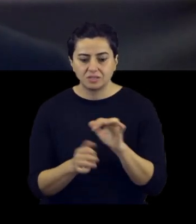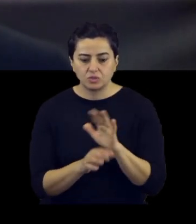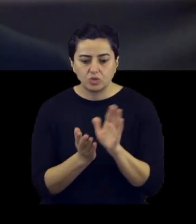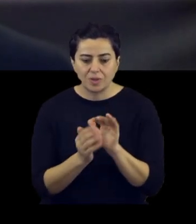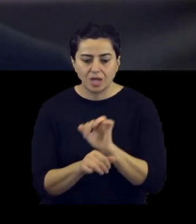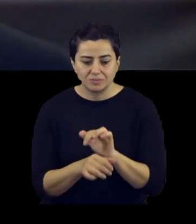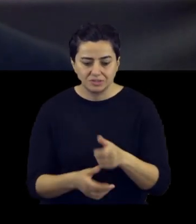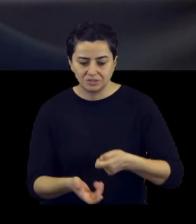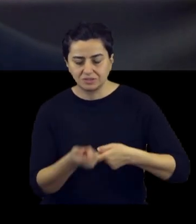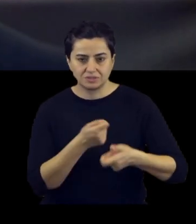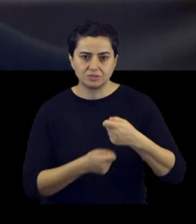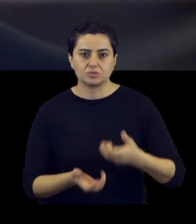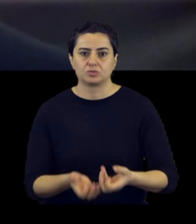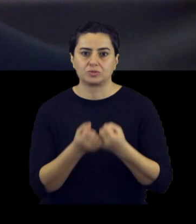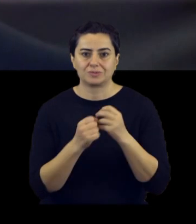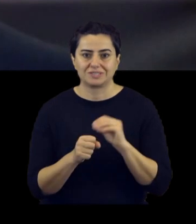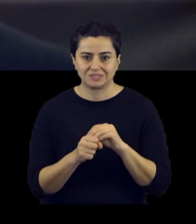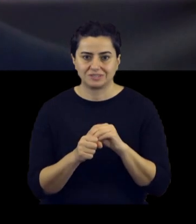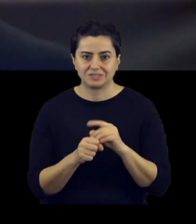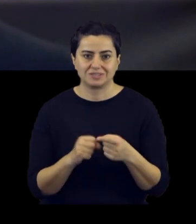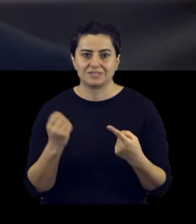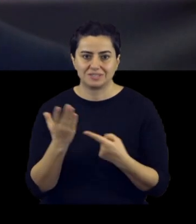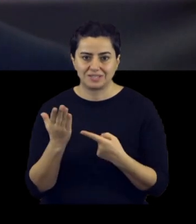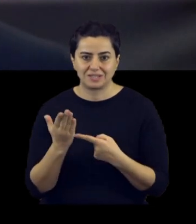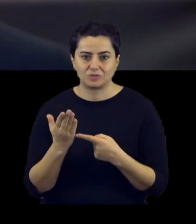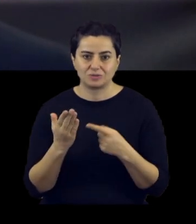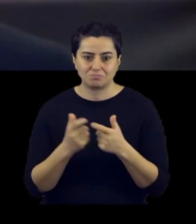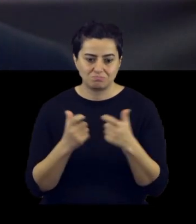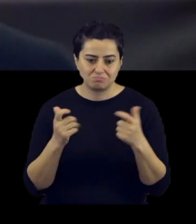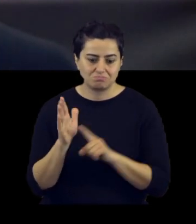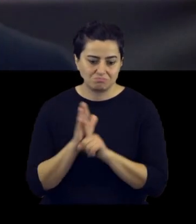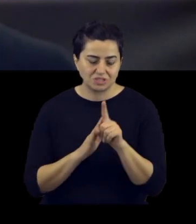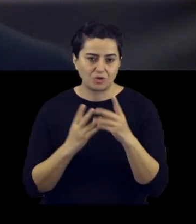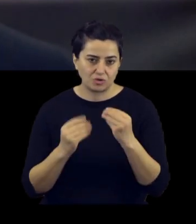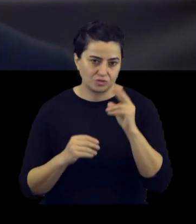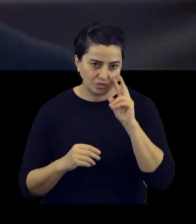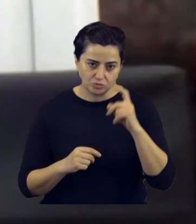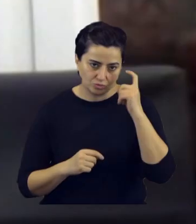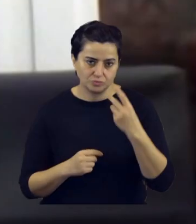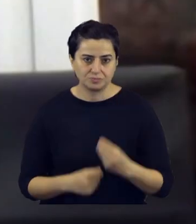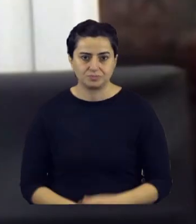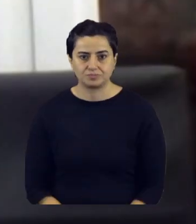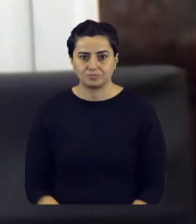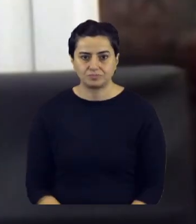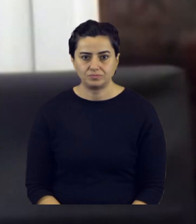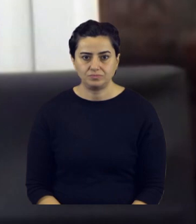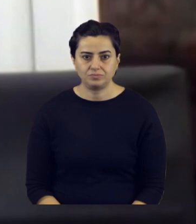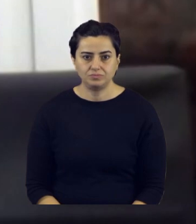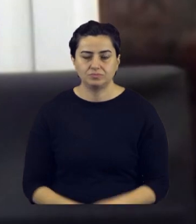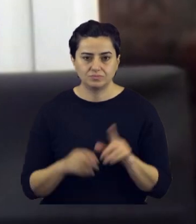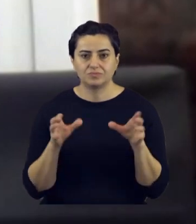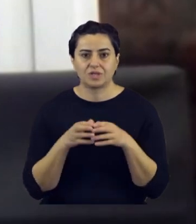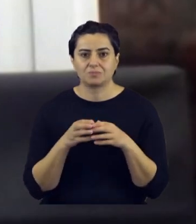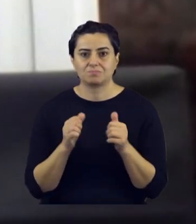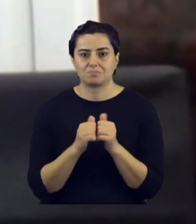kalan köpeği kurtarmaya çalıştık. Ve bu şekilde aslında teknolojiyi başarılı bir şekilde kullandığımızı düşünüyorum. Yine